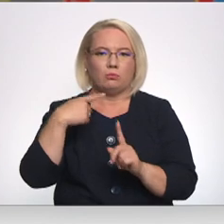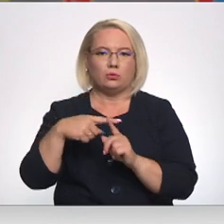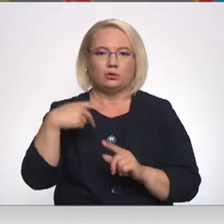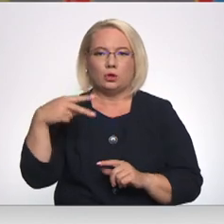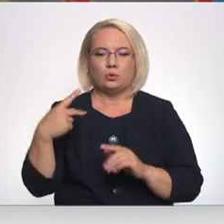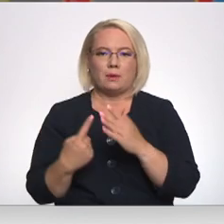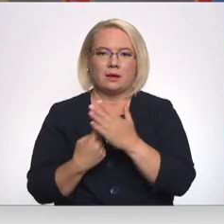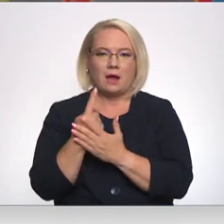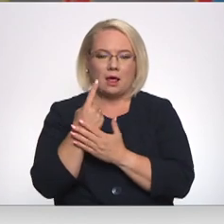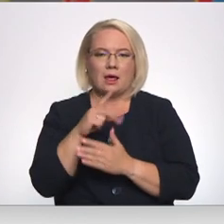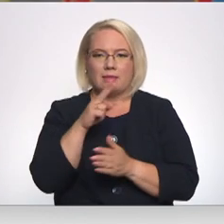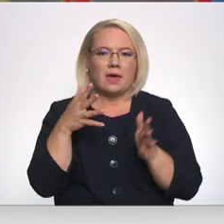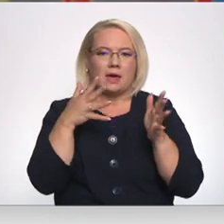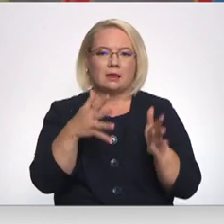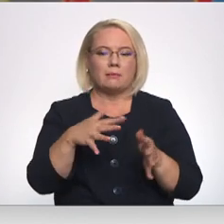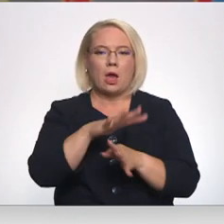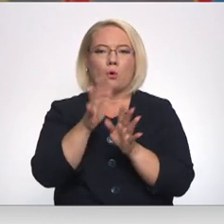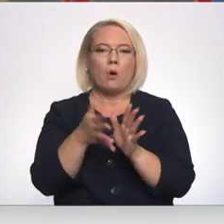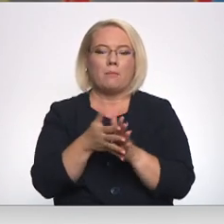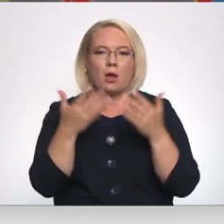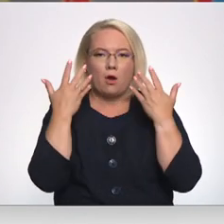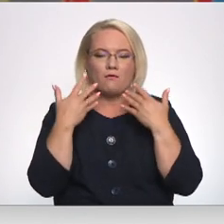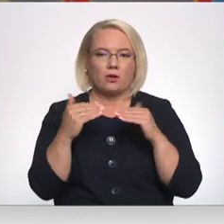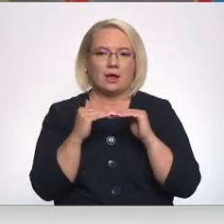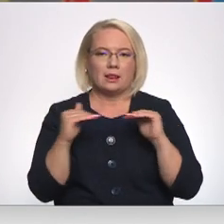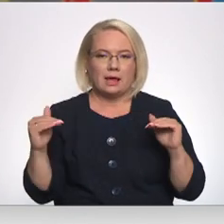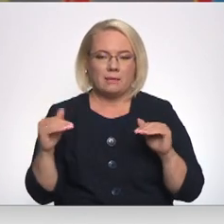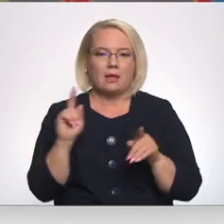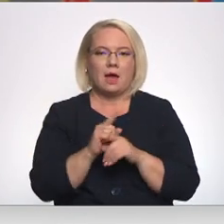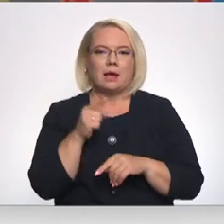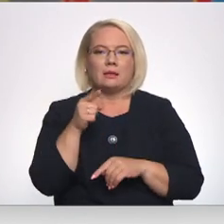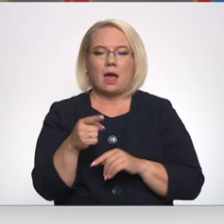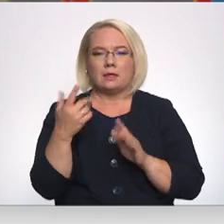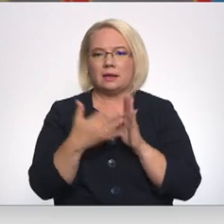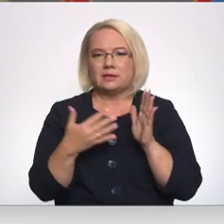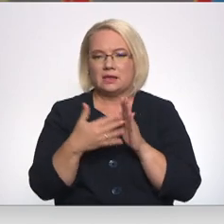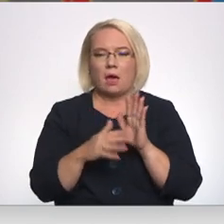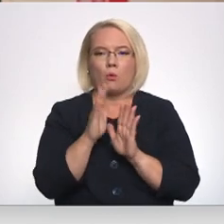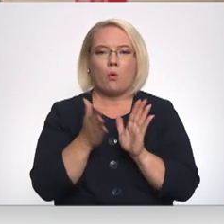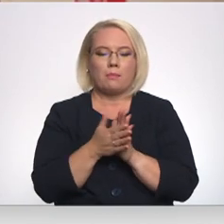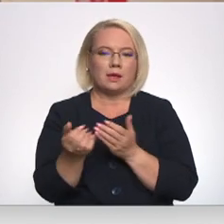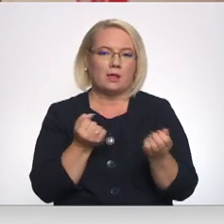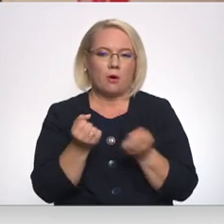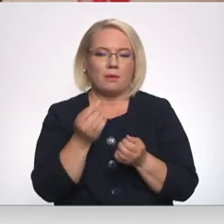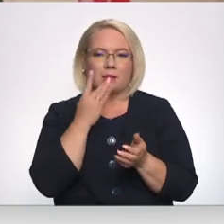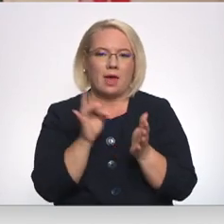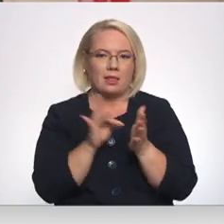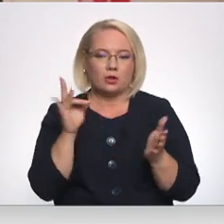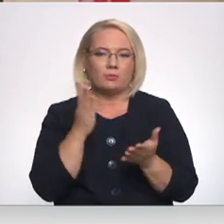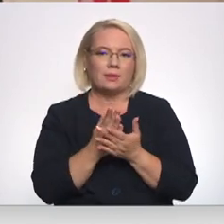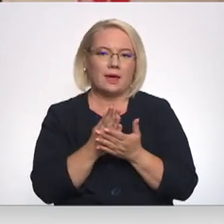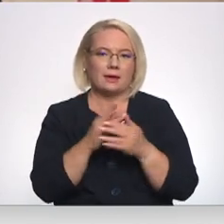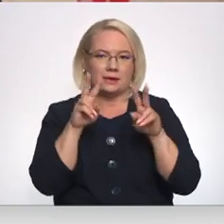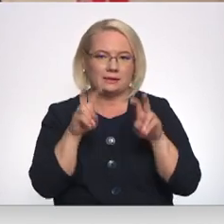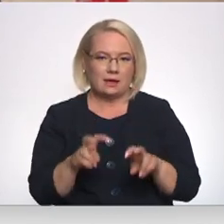grādiem, kas neietikmē kopējo komforta līmeni. Arī tāda risinājuma kopīgi taupot enerģiju tiek izskatīta